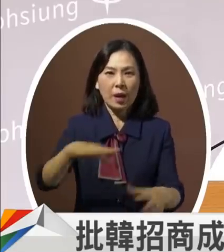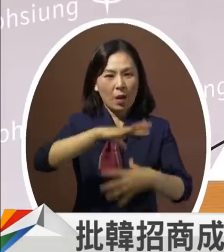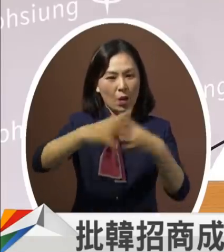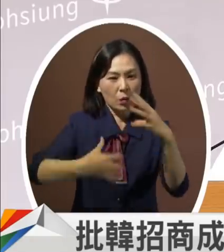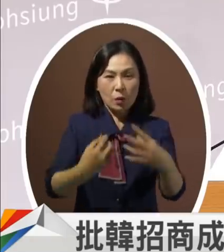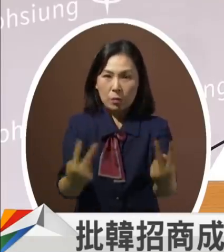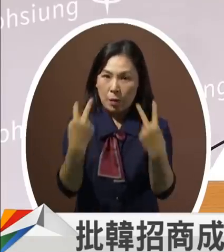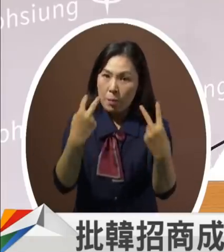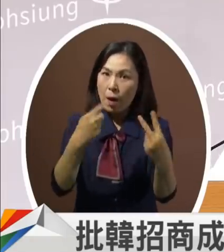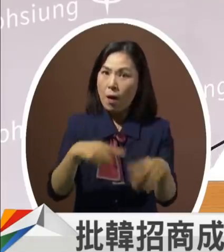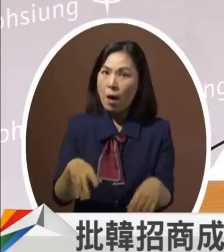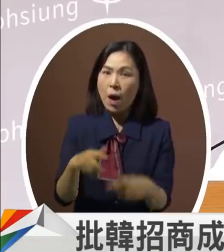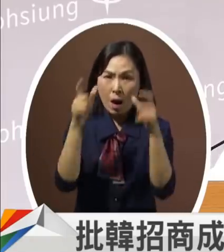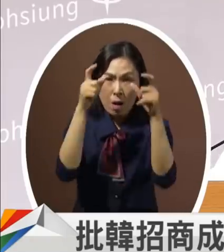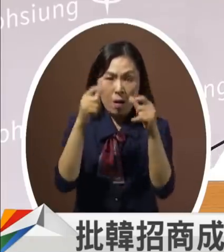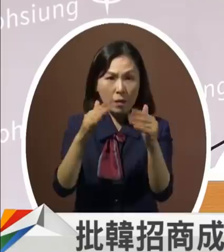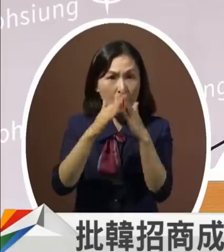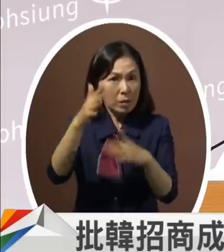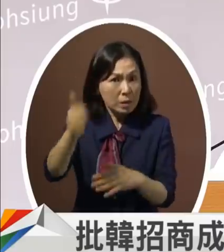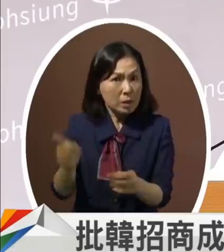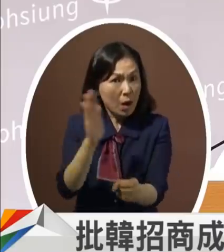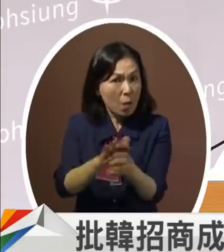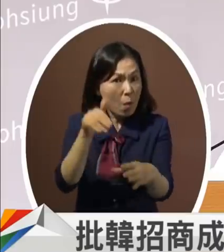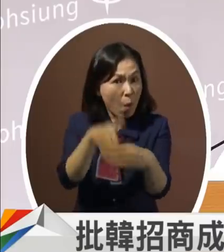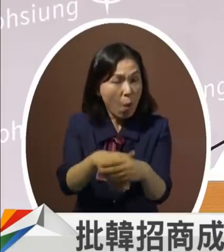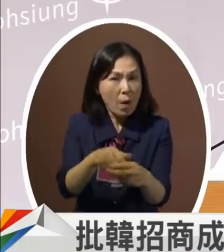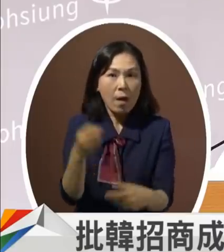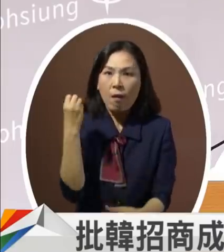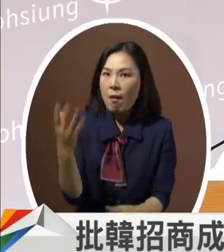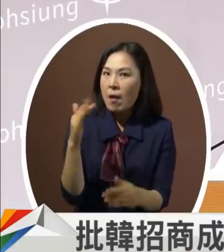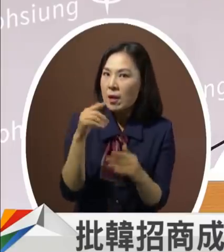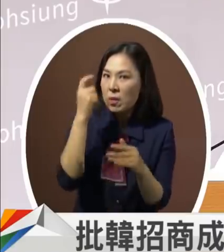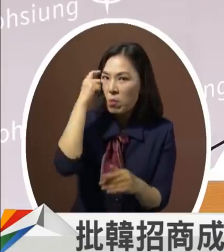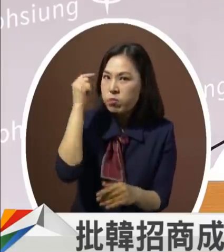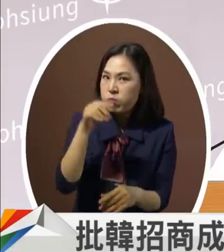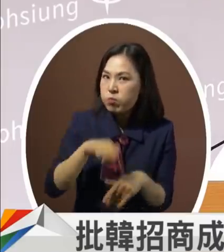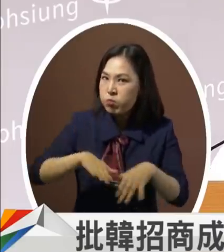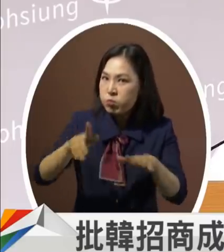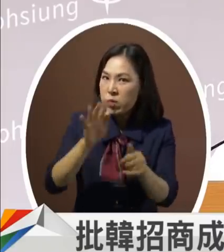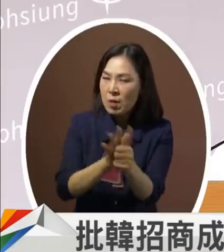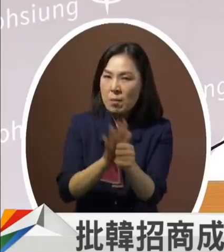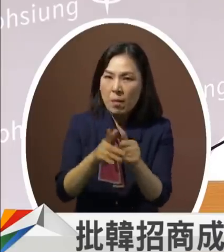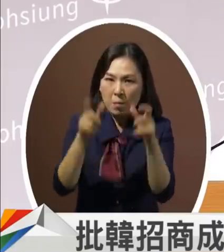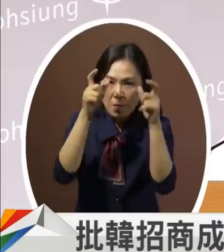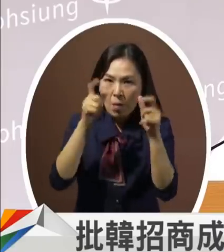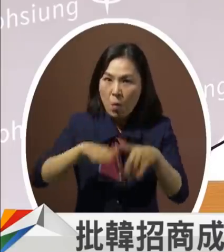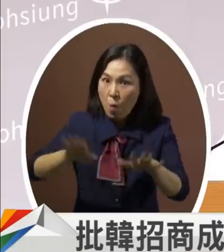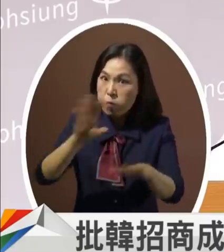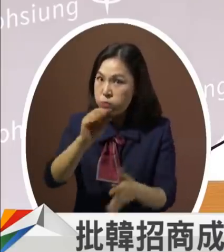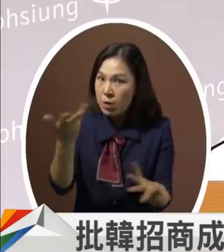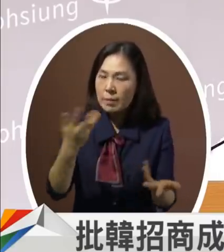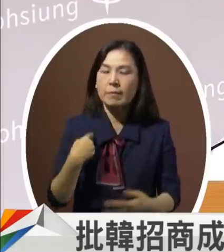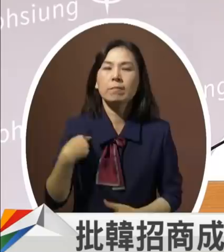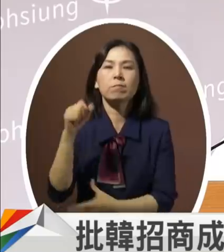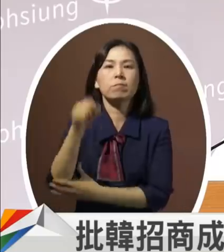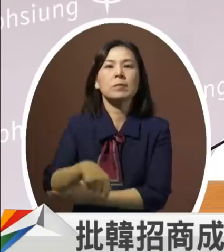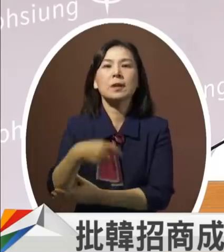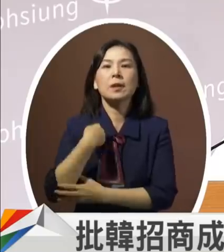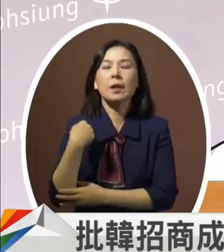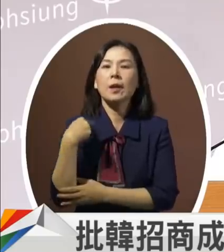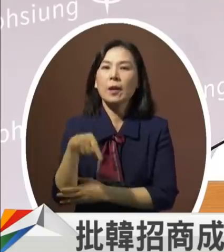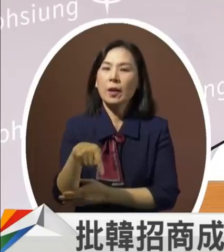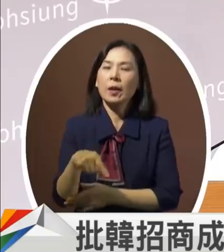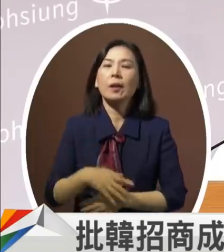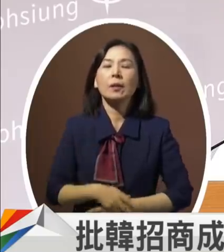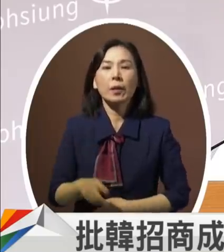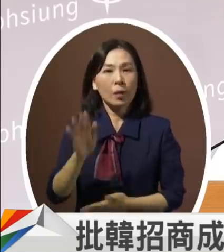的补选是不是有新市长有新名义能够推动高雄的建设我承诺我带领的市府